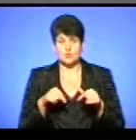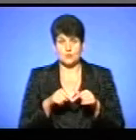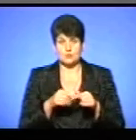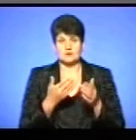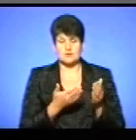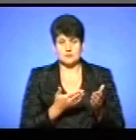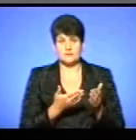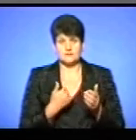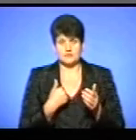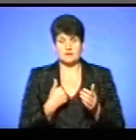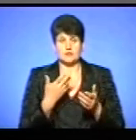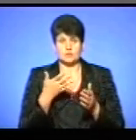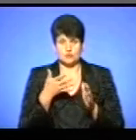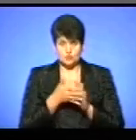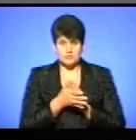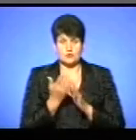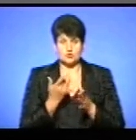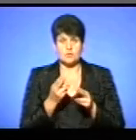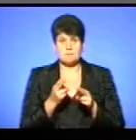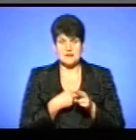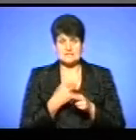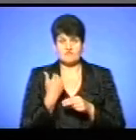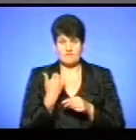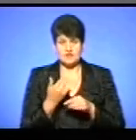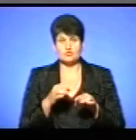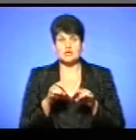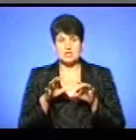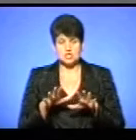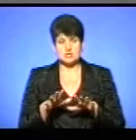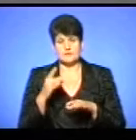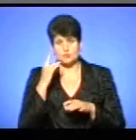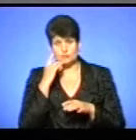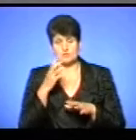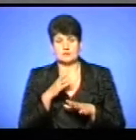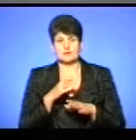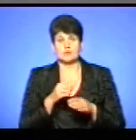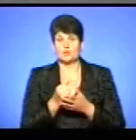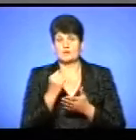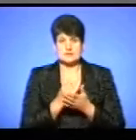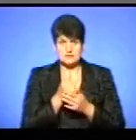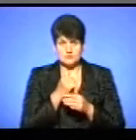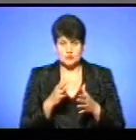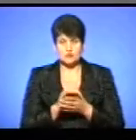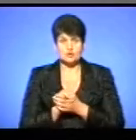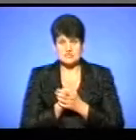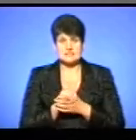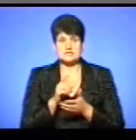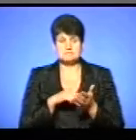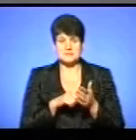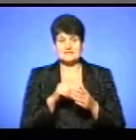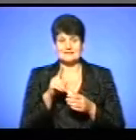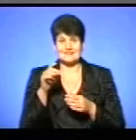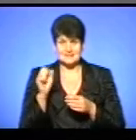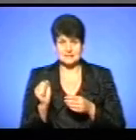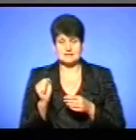і ми розуміємо, що якщо це без вашого рішення і вашої позиції таке рішення ухвилитися не може, значить, якщо асоціація міст за, значить, в